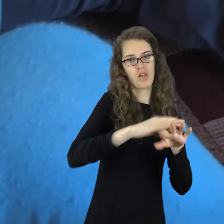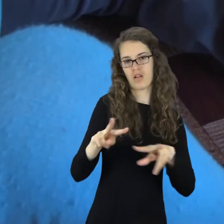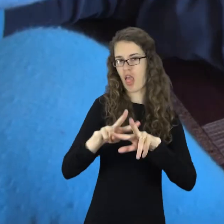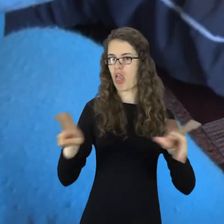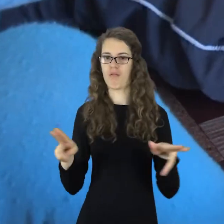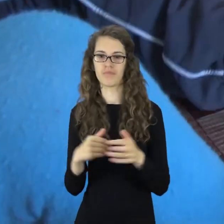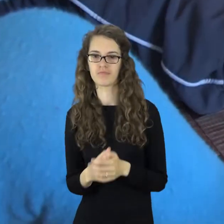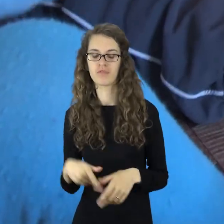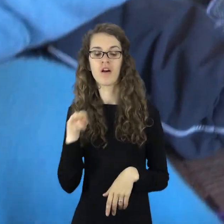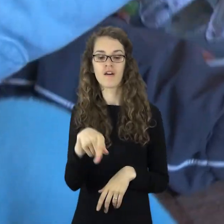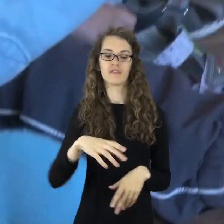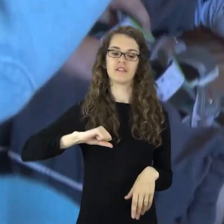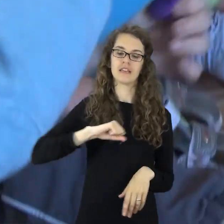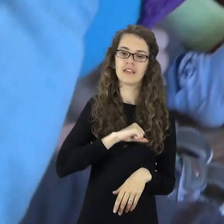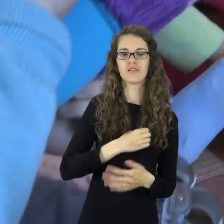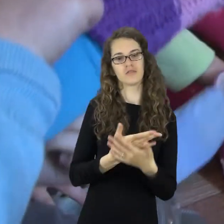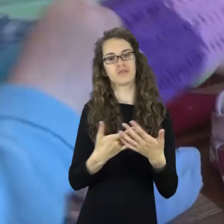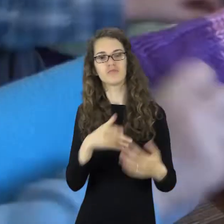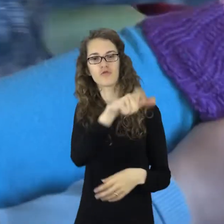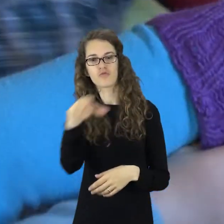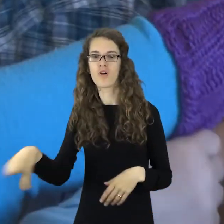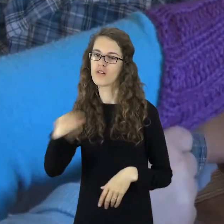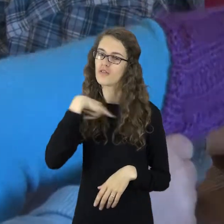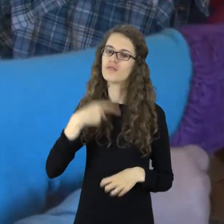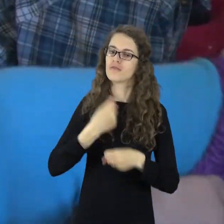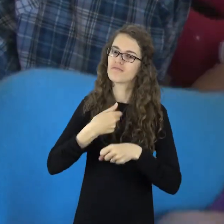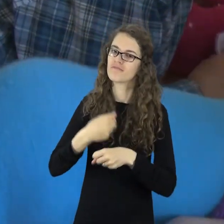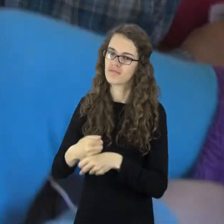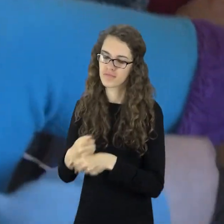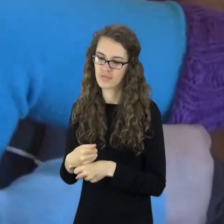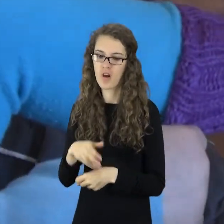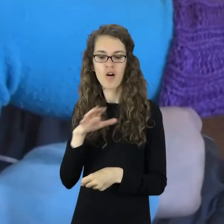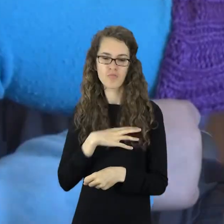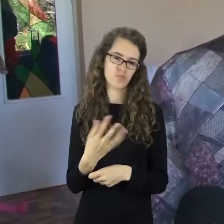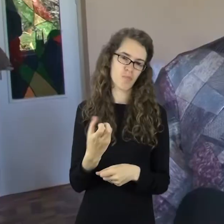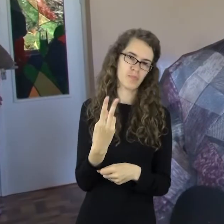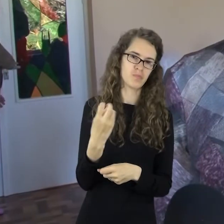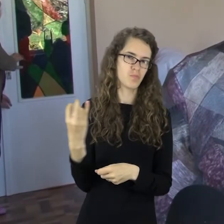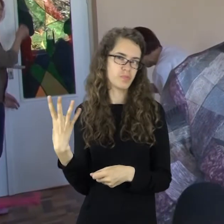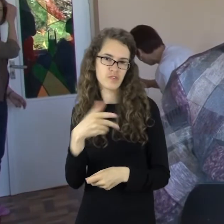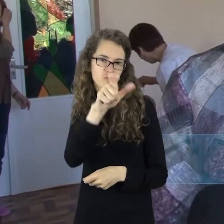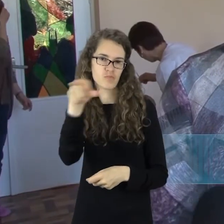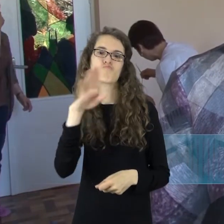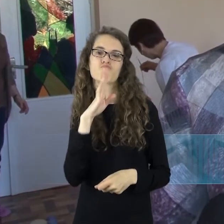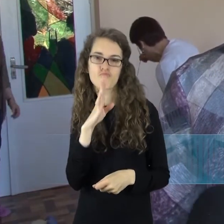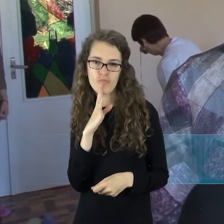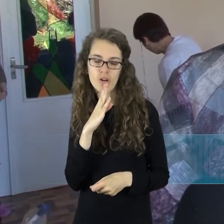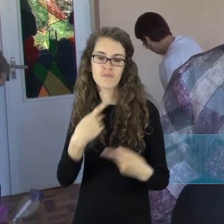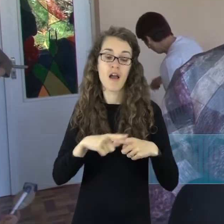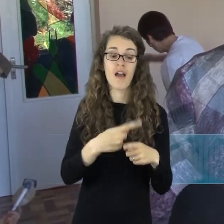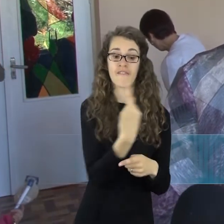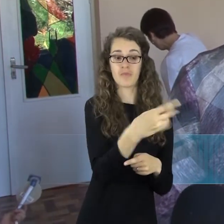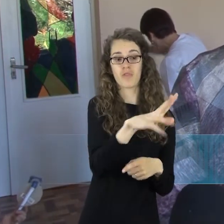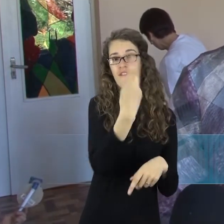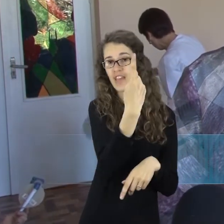dienomis ir naktėmis daug prisidėjo ir poliklinikos kolektyvas. Keliolika moterų, bet buvo kas mesgi vieną, dvi poras, bet buvo